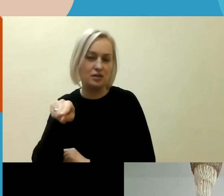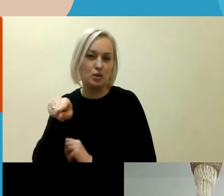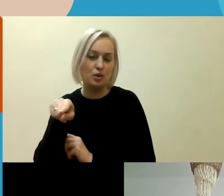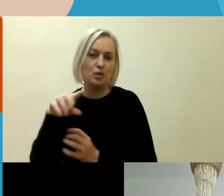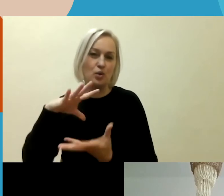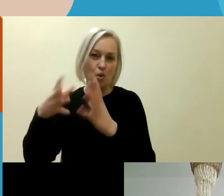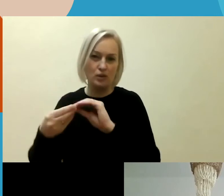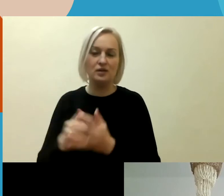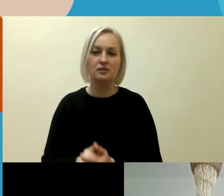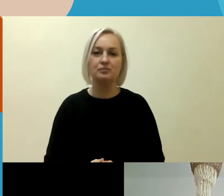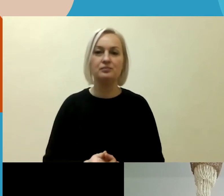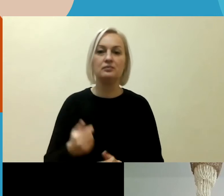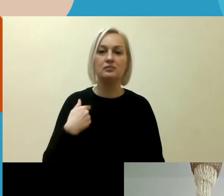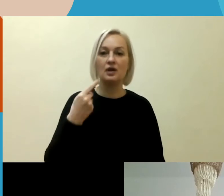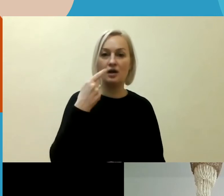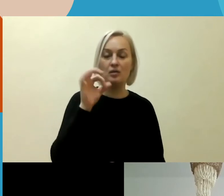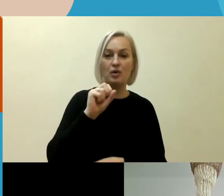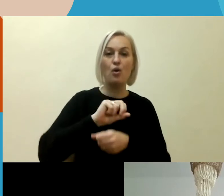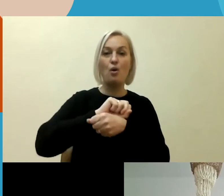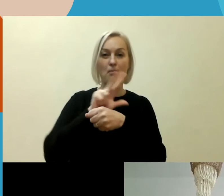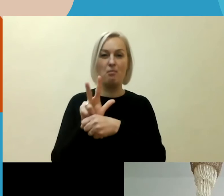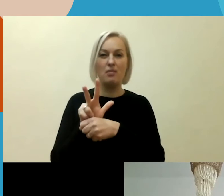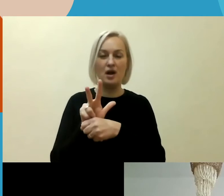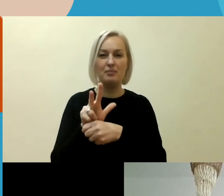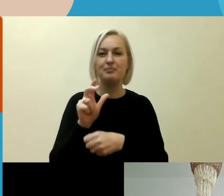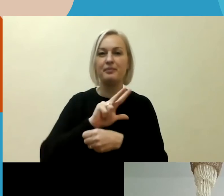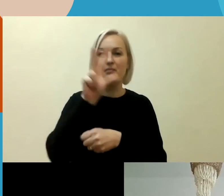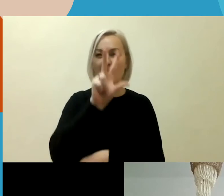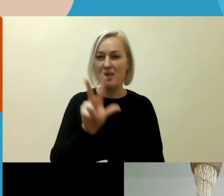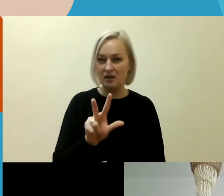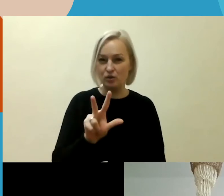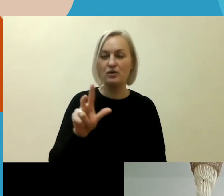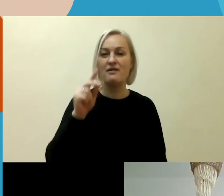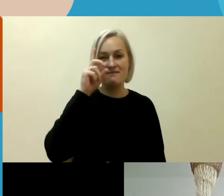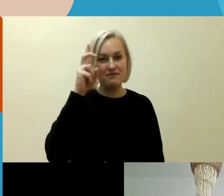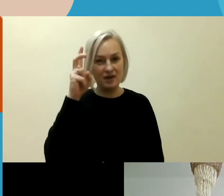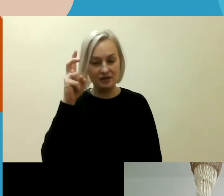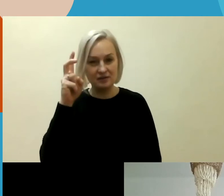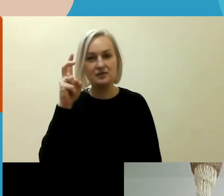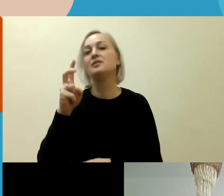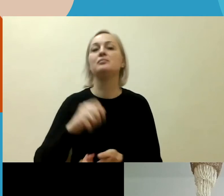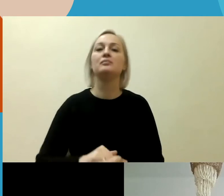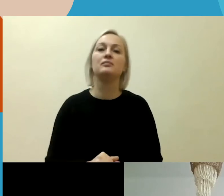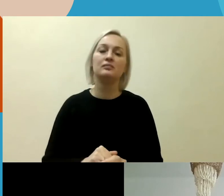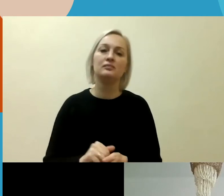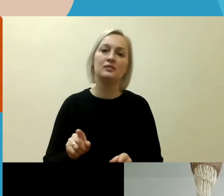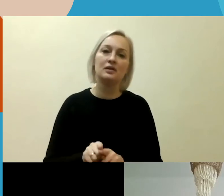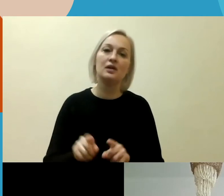eigu mes kalbėsim, pažiūrėjau, apie Baltijos šalyse, kadangi tenka, yra tekę turėti ne vieną projektą su